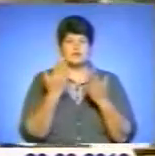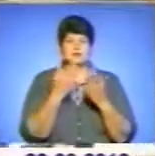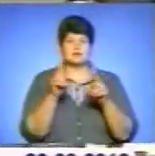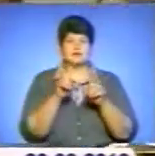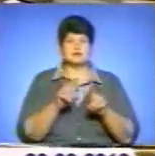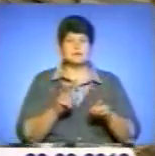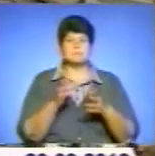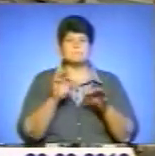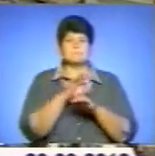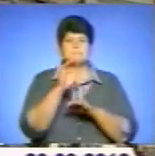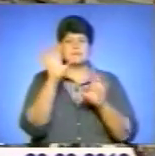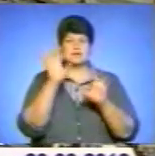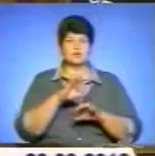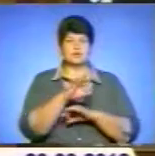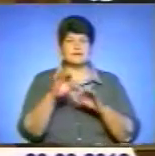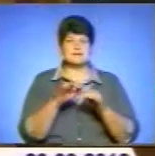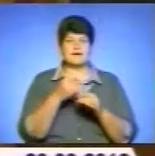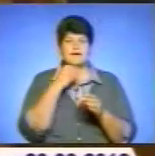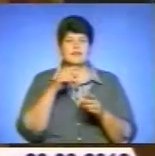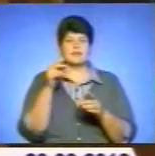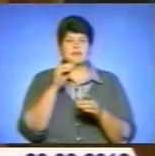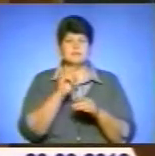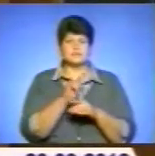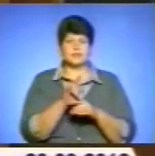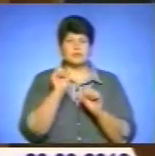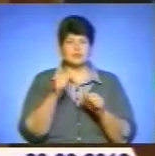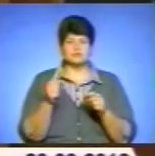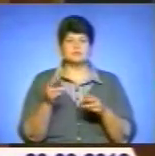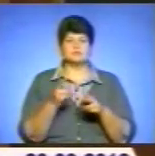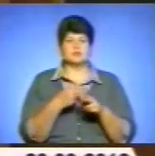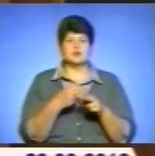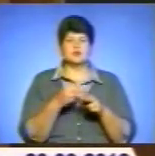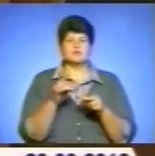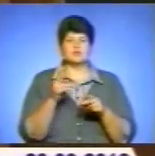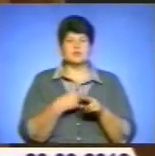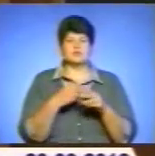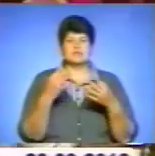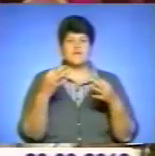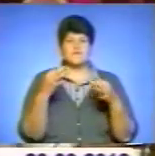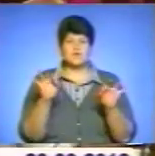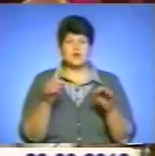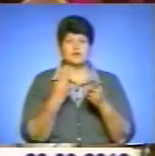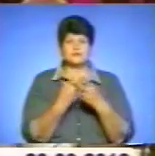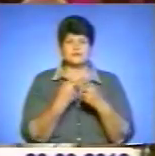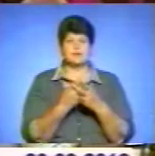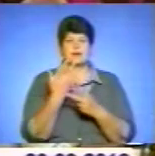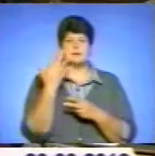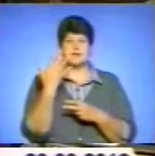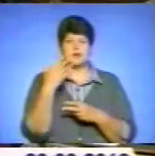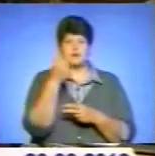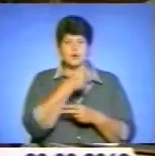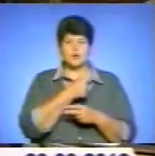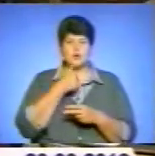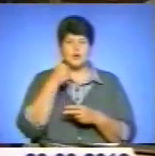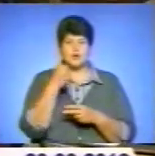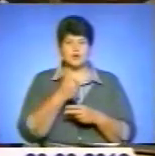законопроект, згідно якого за наклик можуть позбавити волі на термін до п'яти років. Однак, за словами першого віце-прем'єра Хорошковського, подібний документ для